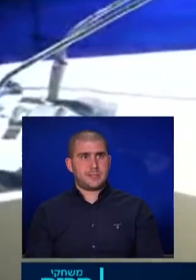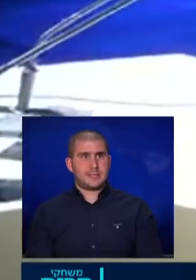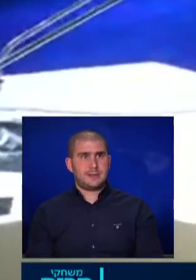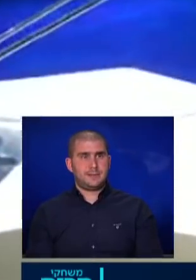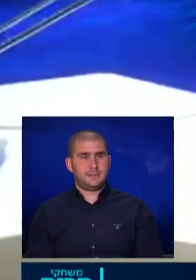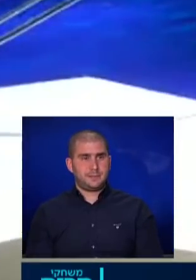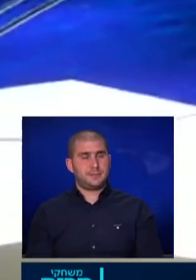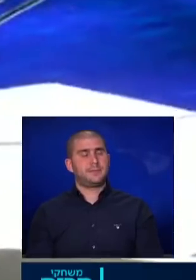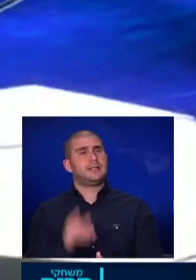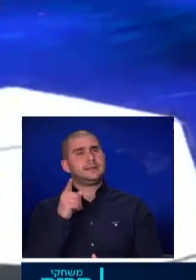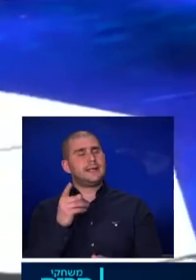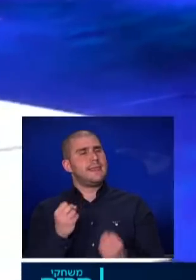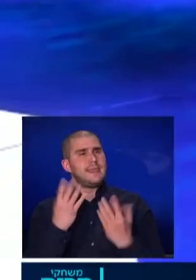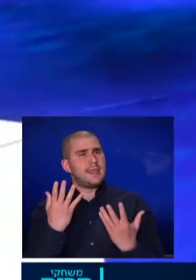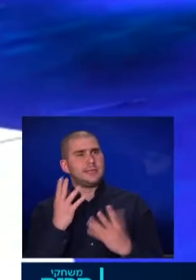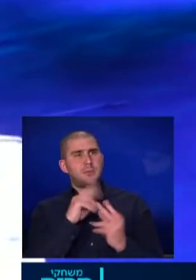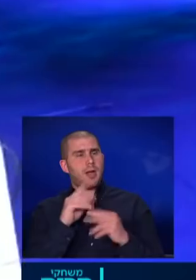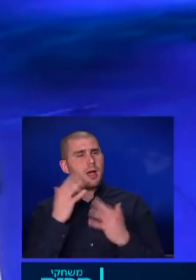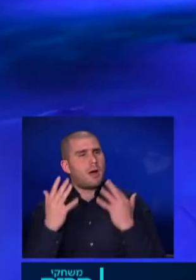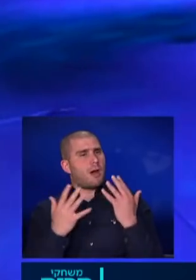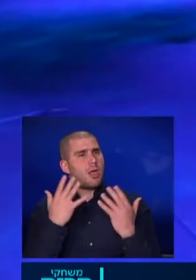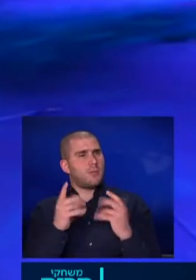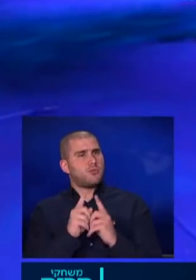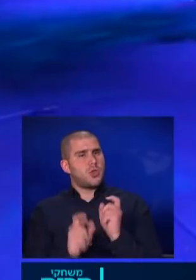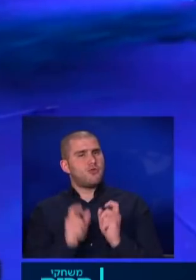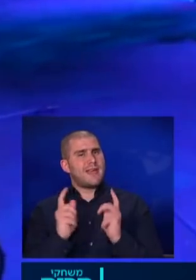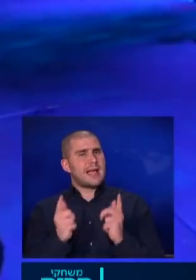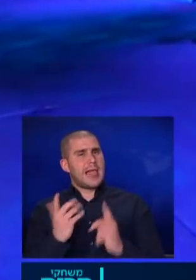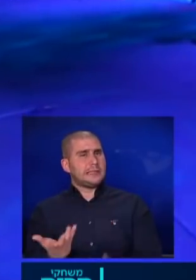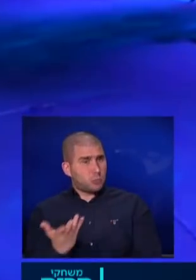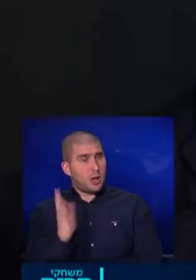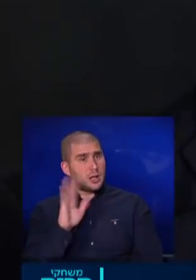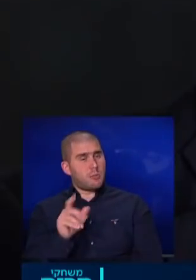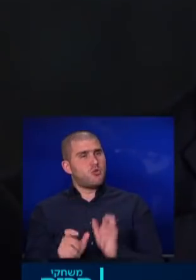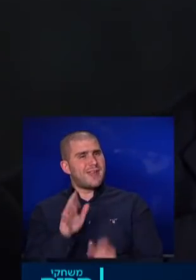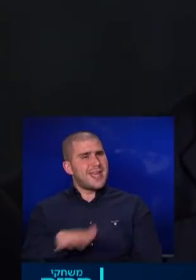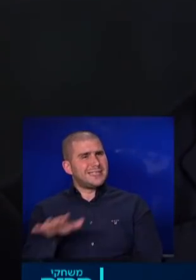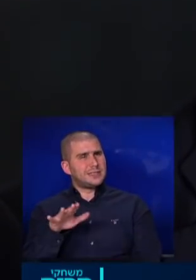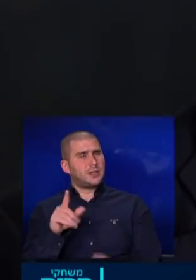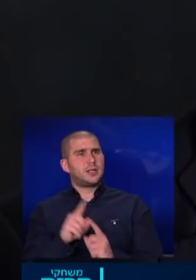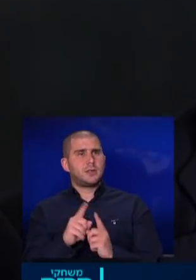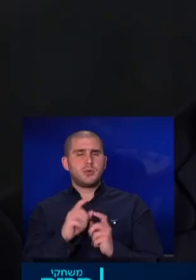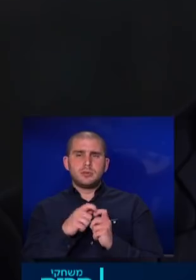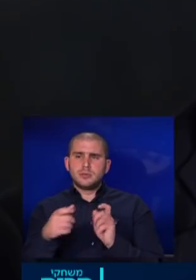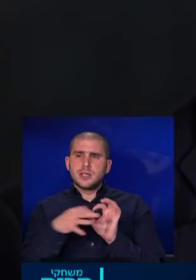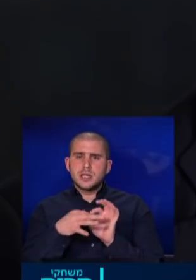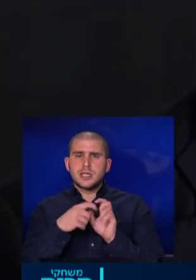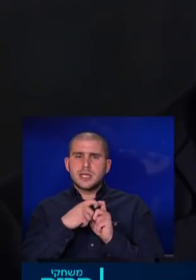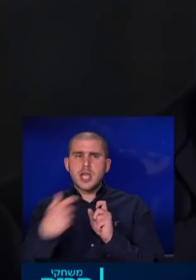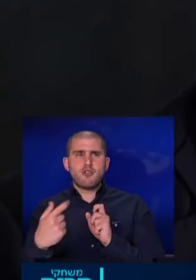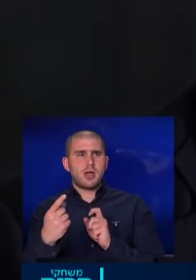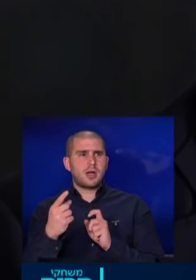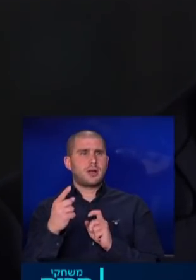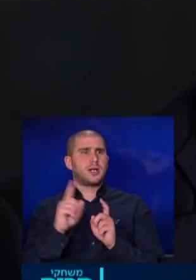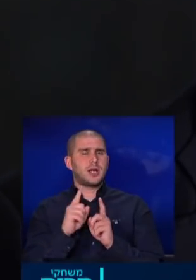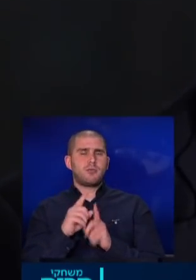דובר על נס ודובר על חלום של תושבי קלנסוע גם תושבי האזור מונים גשר במטרי